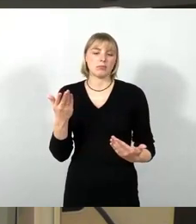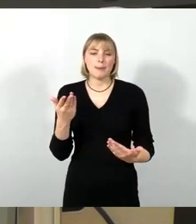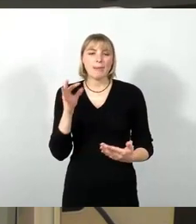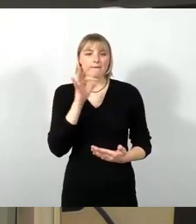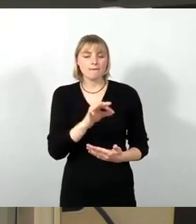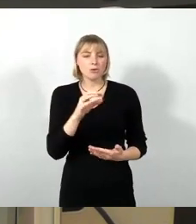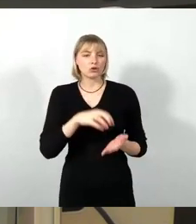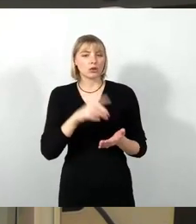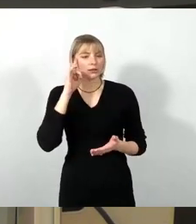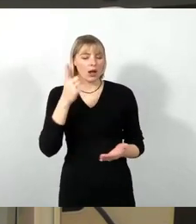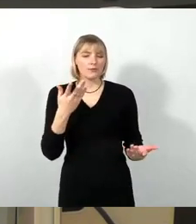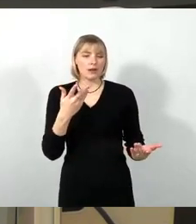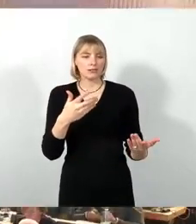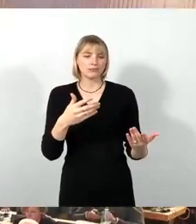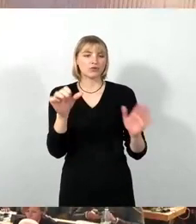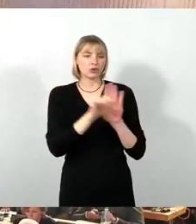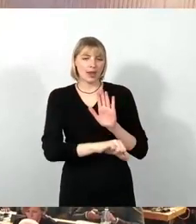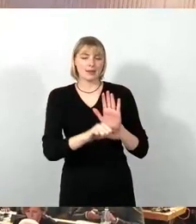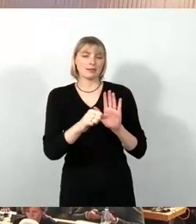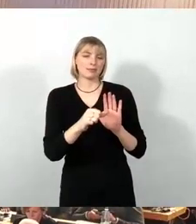heute den Klimabeirat auf den Weg. Dankeschön.